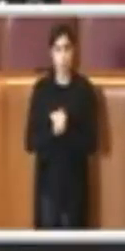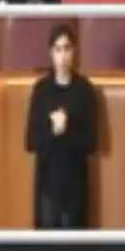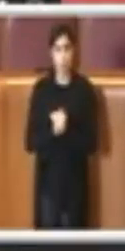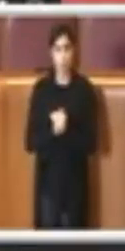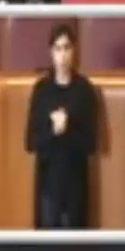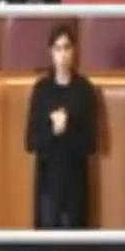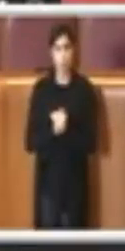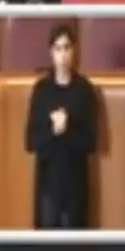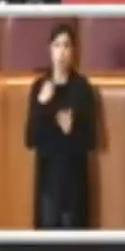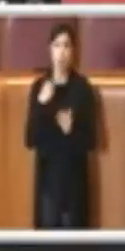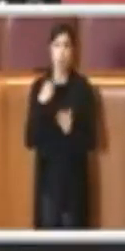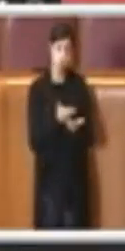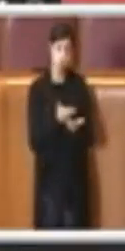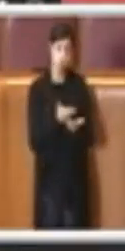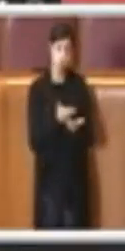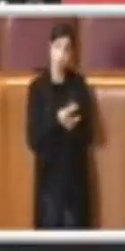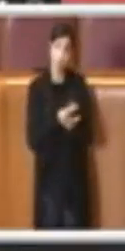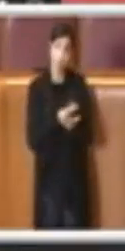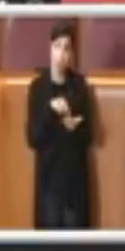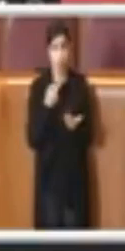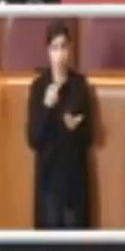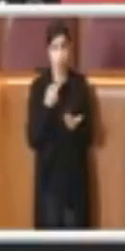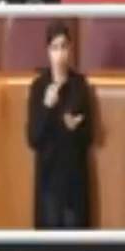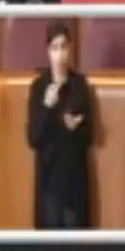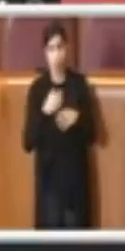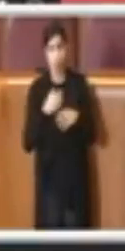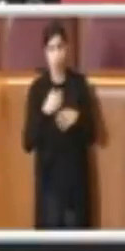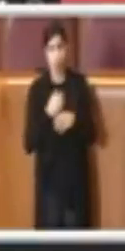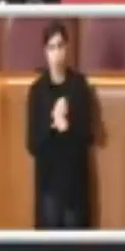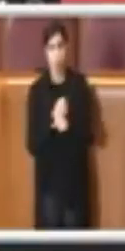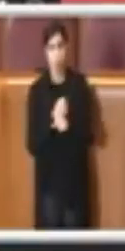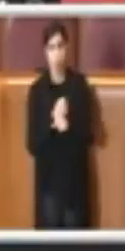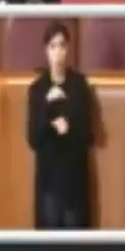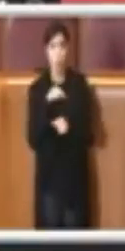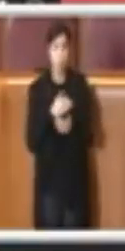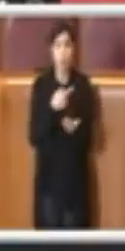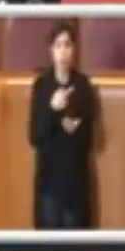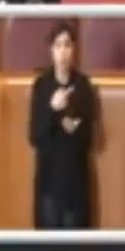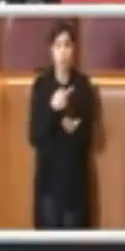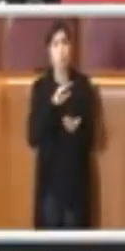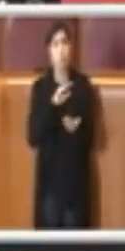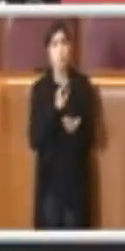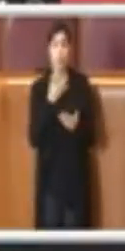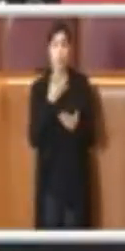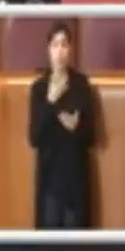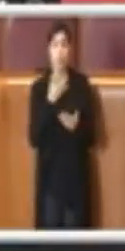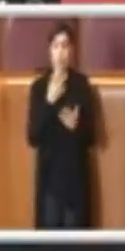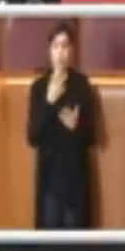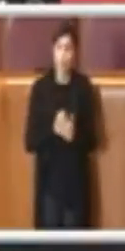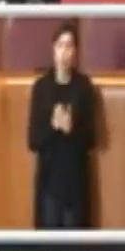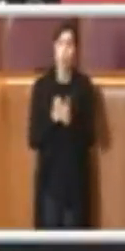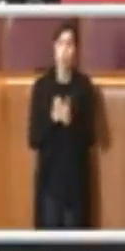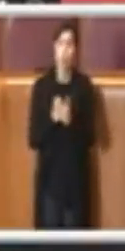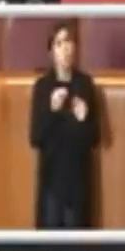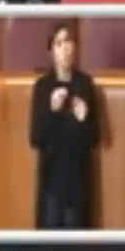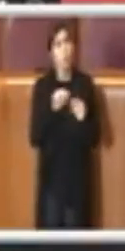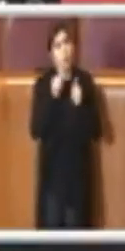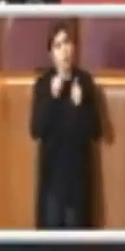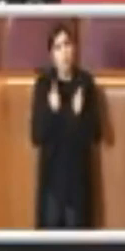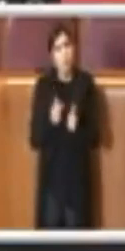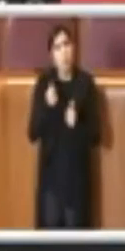atto mi avvio a concludere nel chiediamo appunto di dare supporto con nuove forme di ristoro